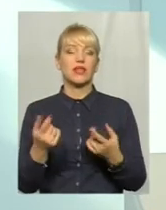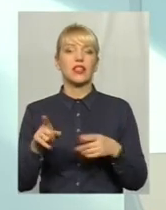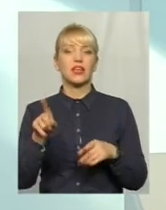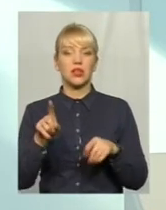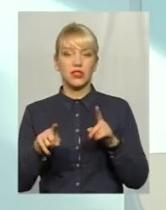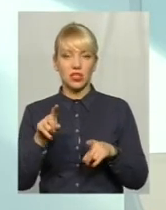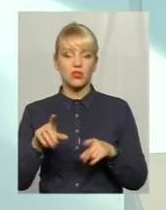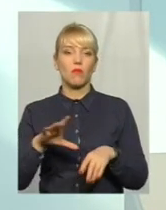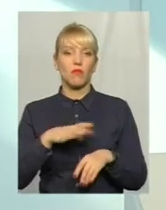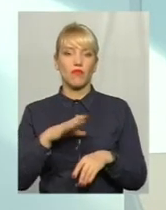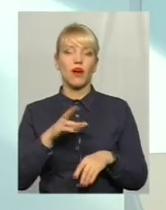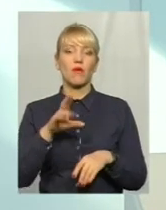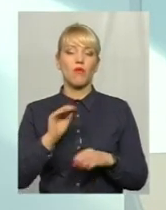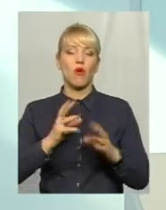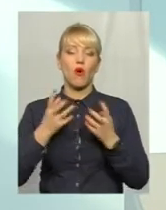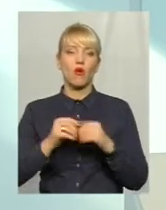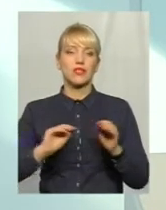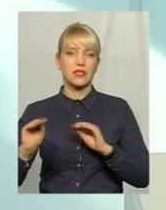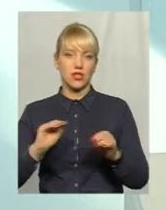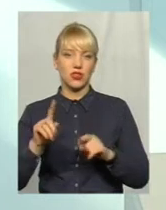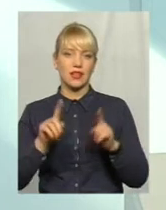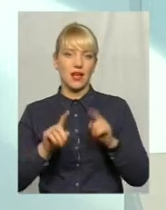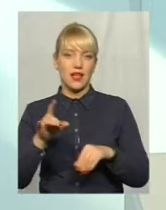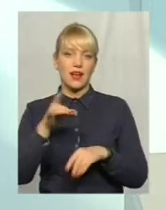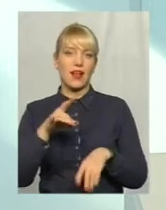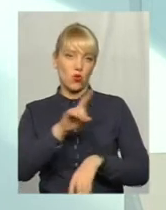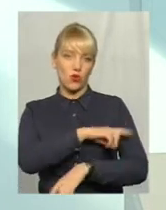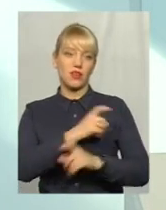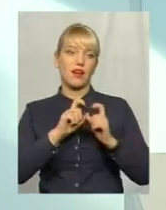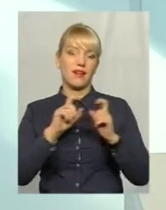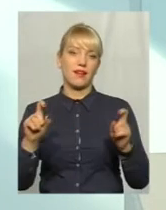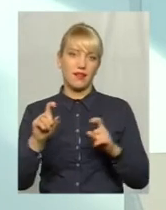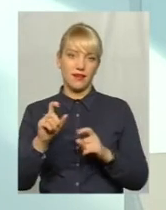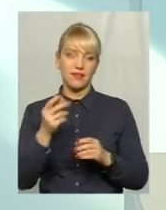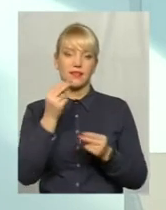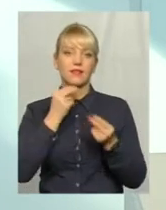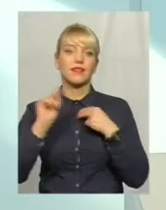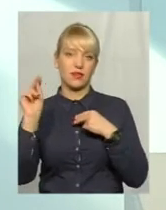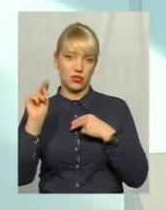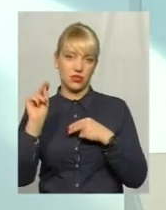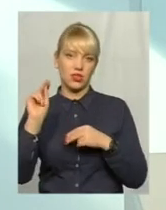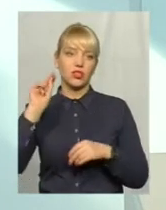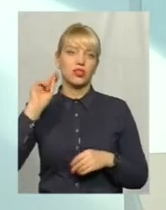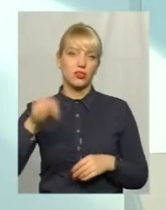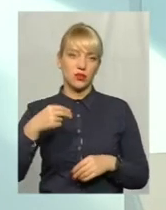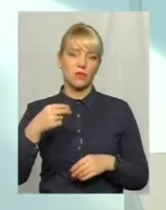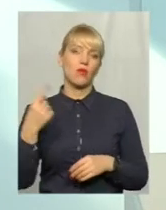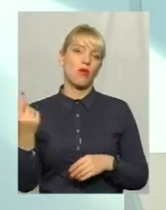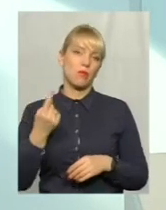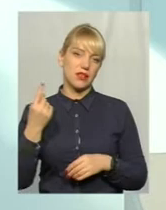по оснащенню деякі районні лікарні стоять навіть краще за обласну лікарню.